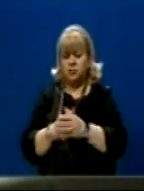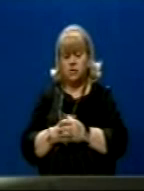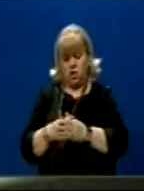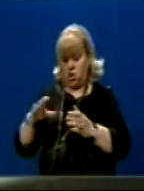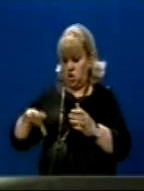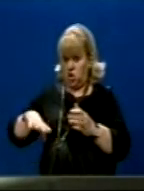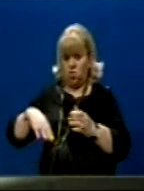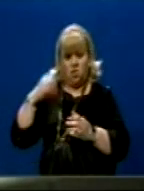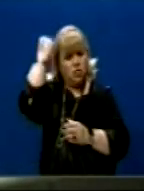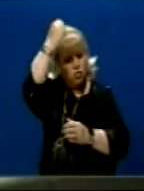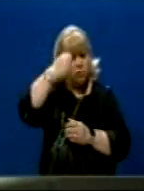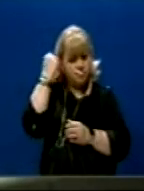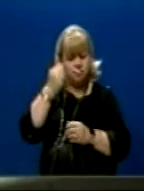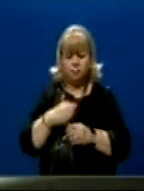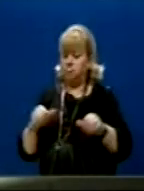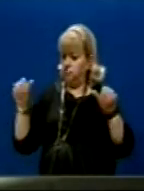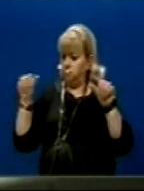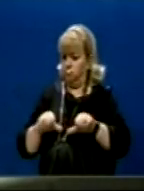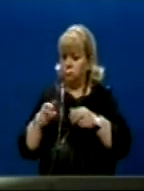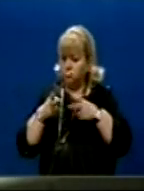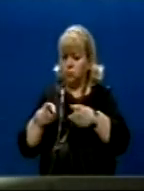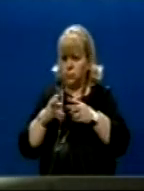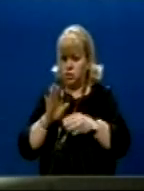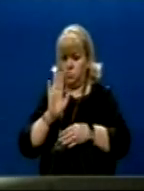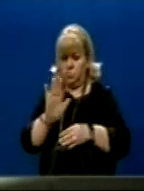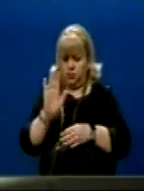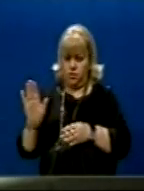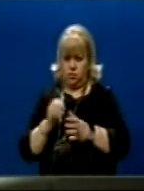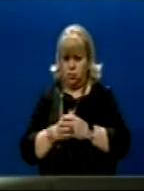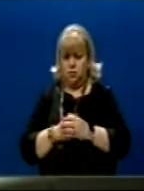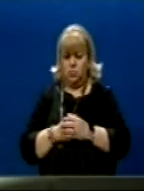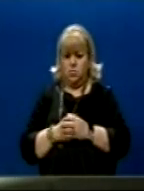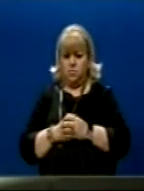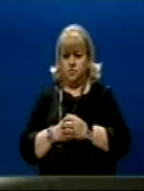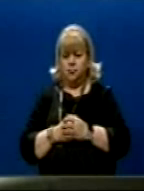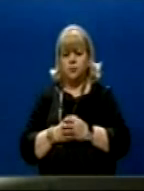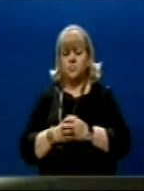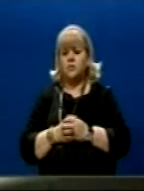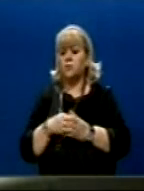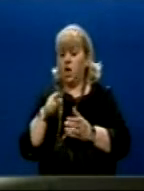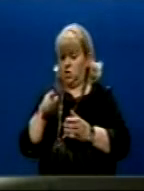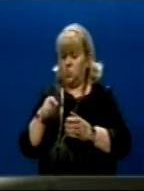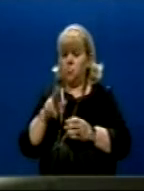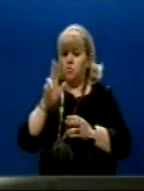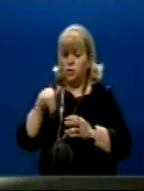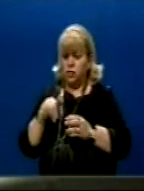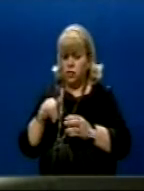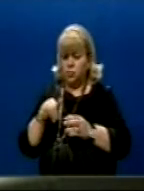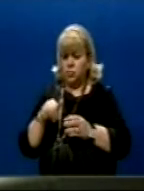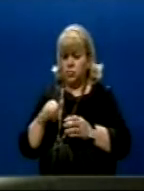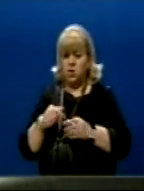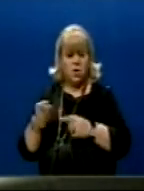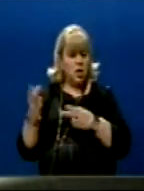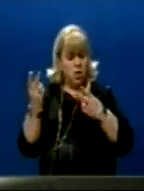Gratë në Kosovë janë të poshtra Si pas këti asuetimi Dhe ato mund të vinë dhe të